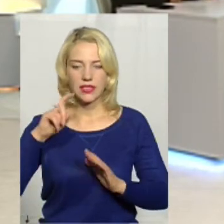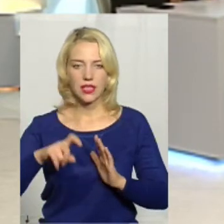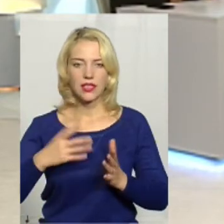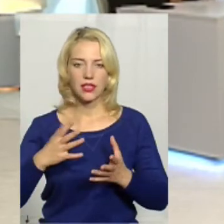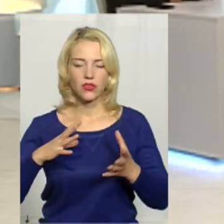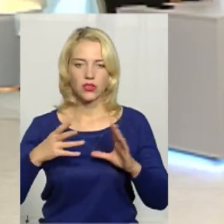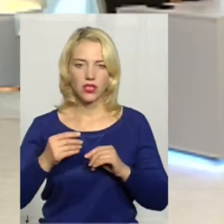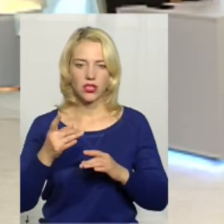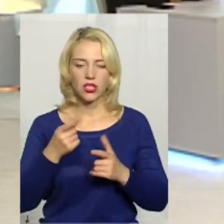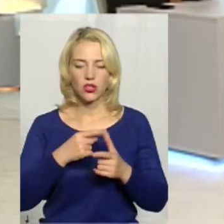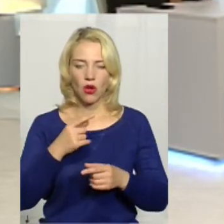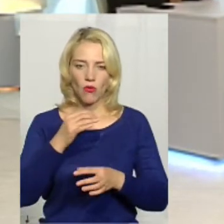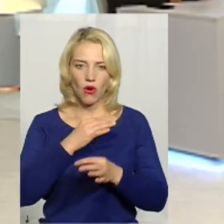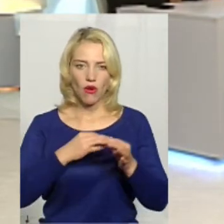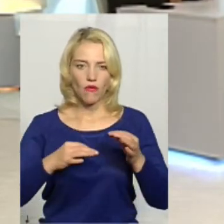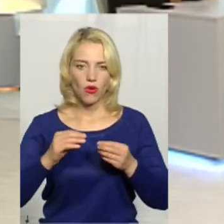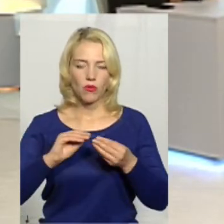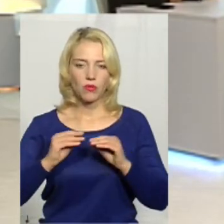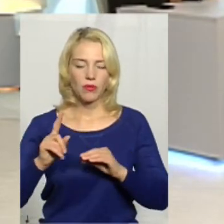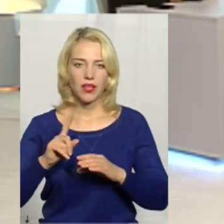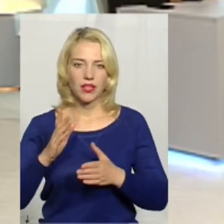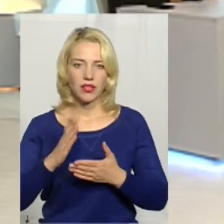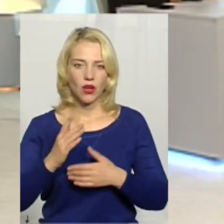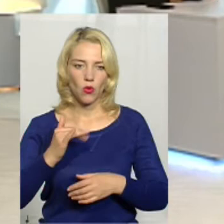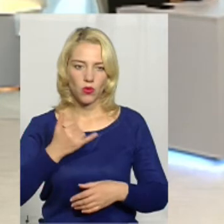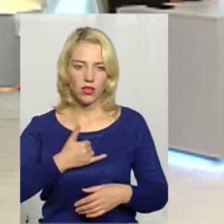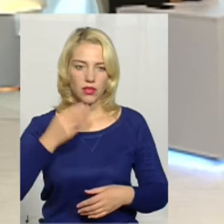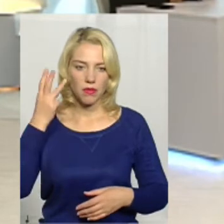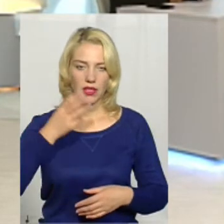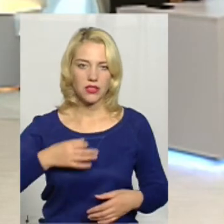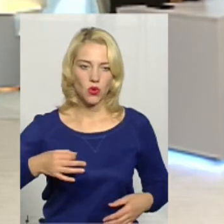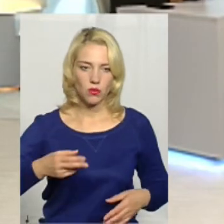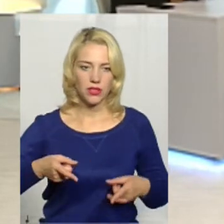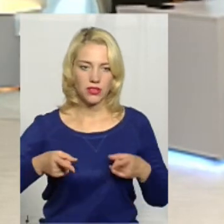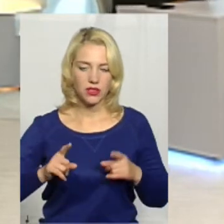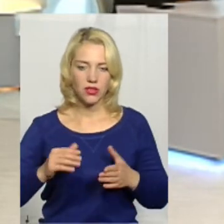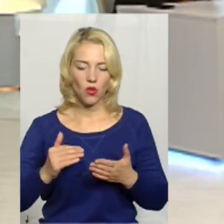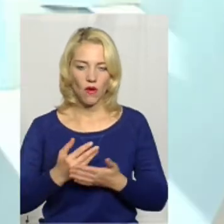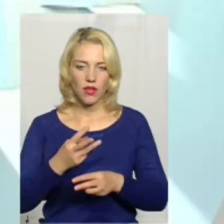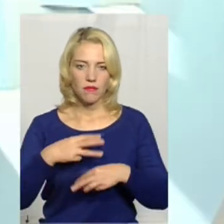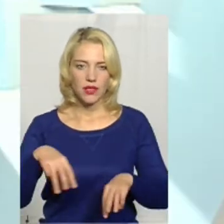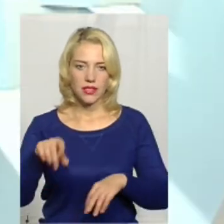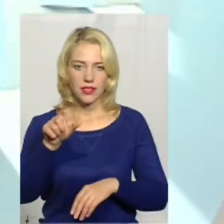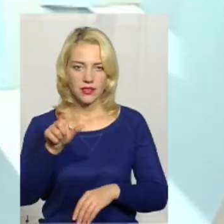проблему, яка була у Хмельницькій області. Поділіться новинами. Ну, дійсно, новий міністр.